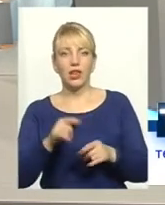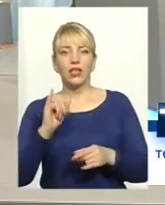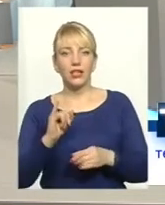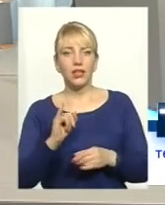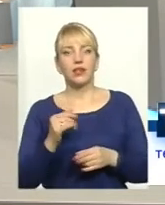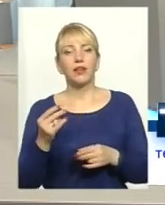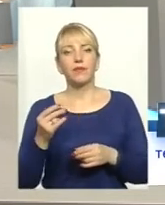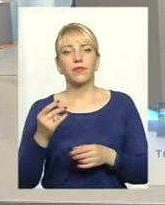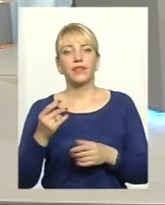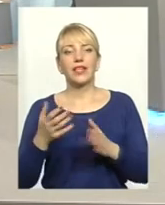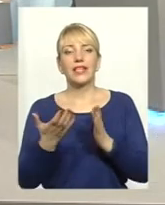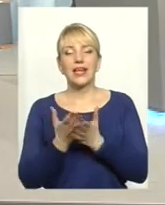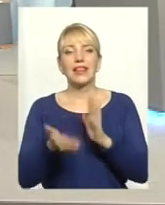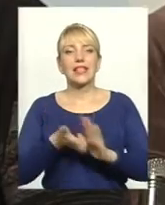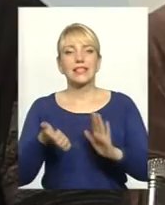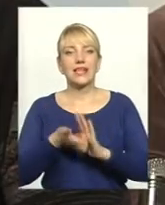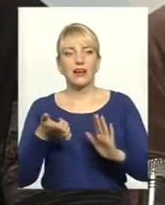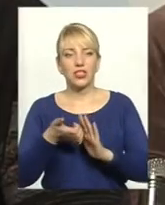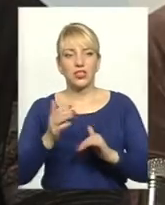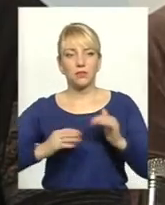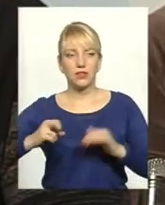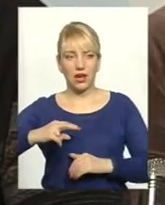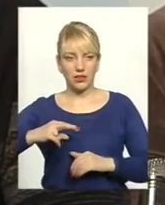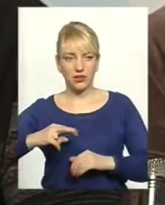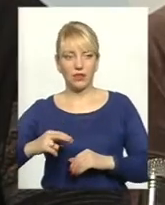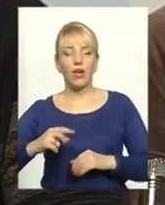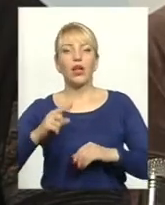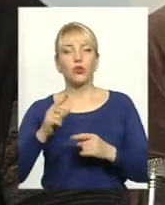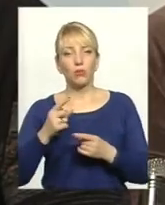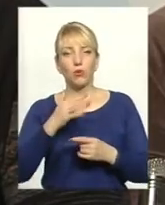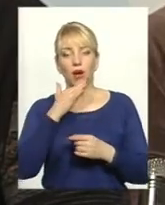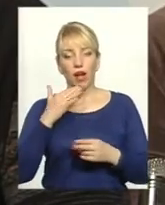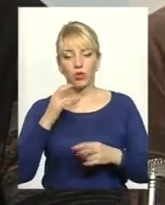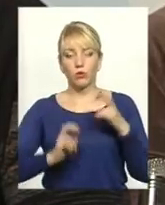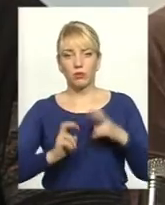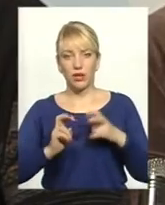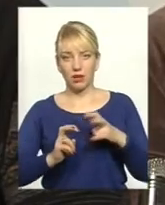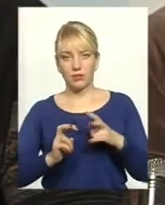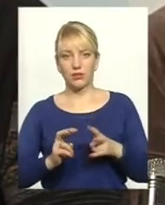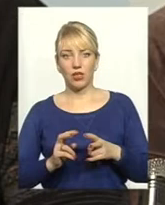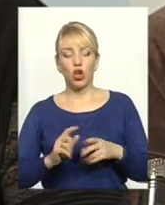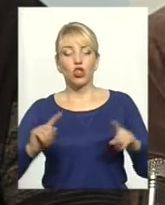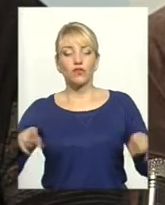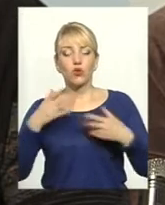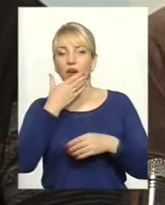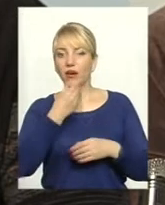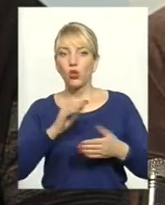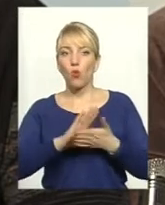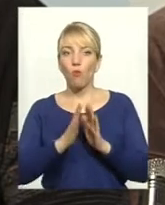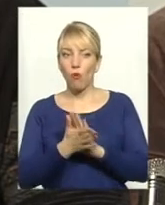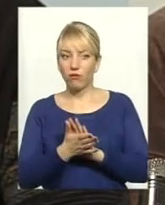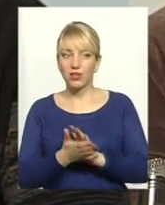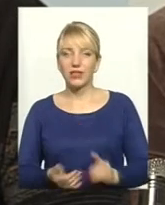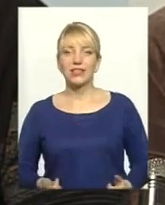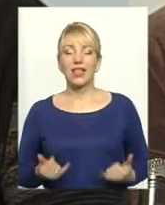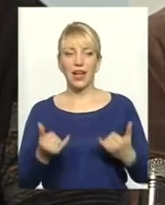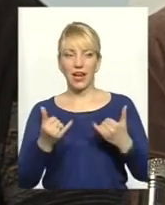велика нестача таких спеціалістів. І зараз багато підприємств створюють хороші умови, я можу так сказати,